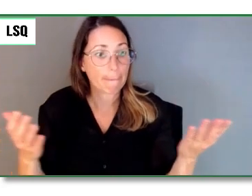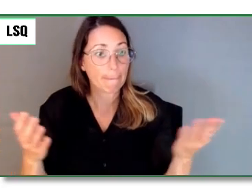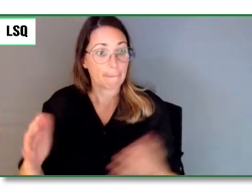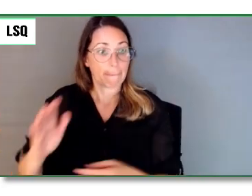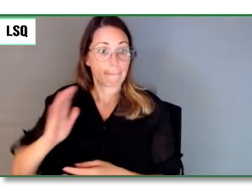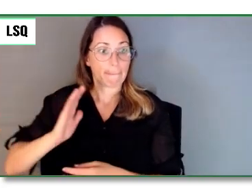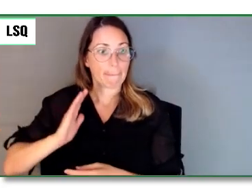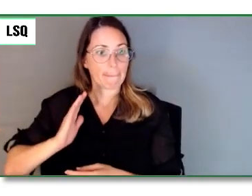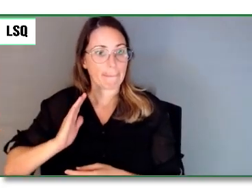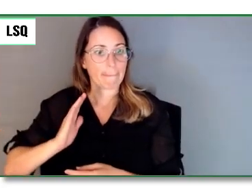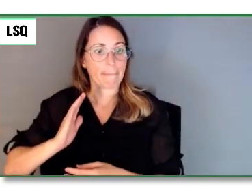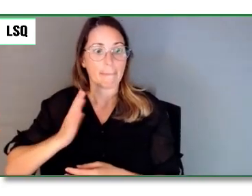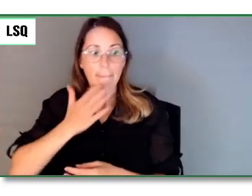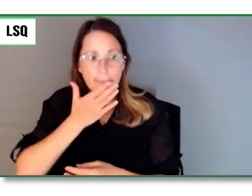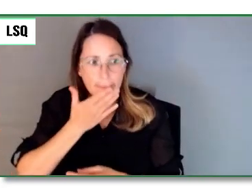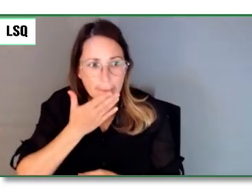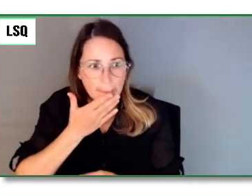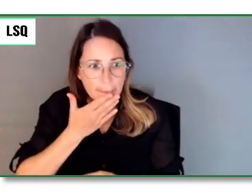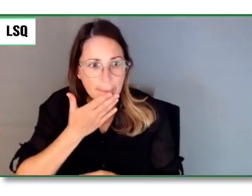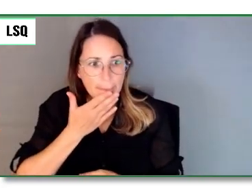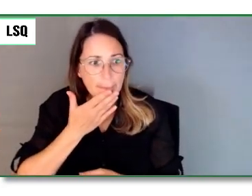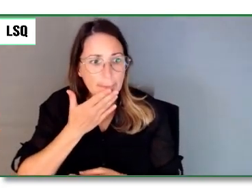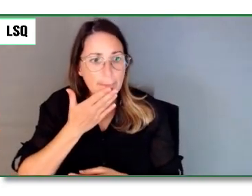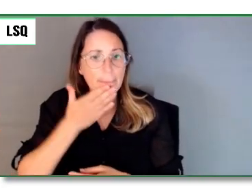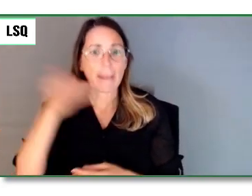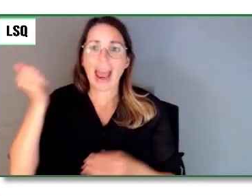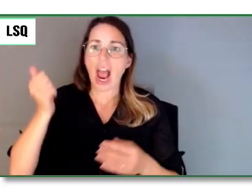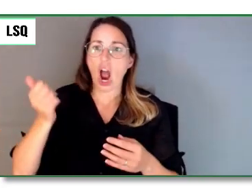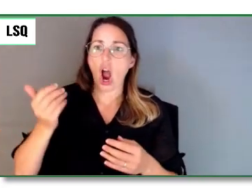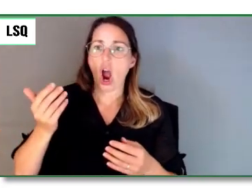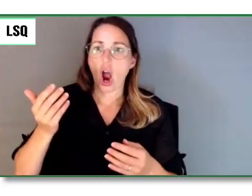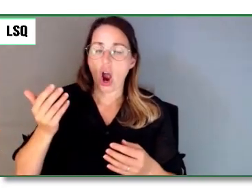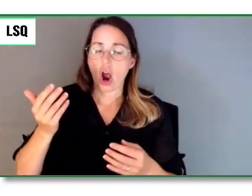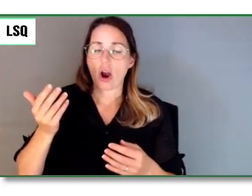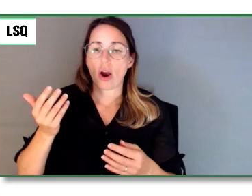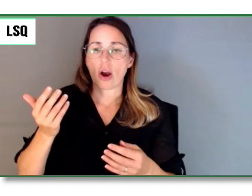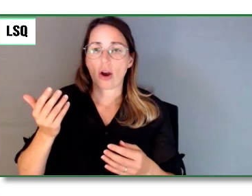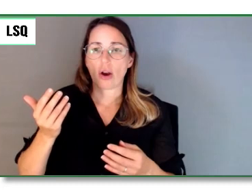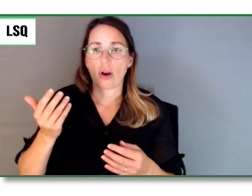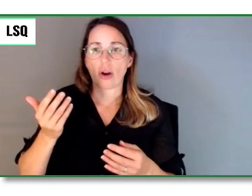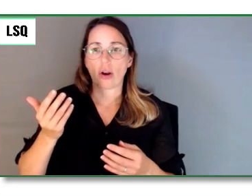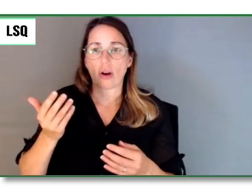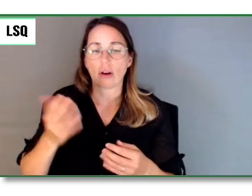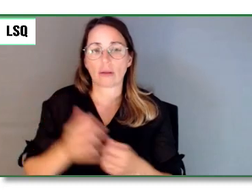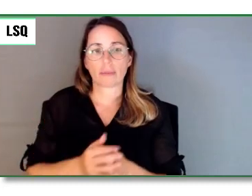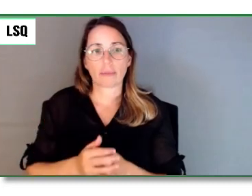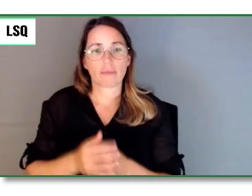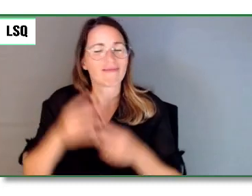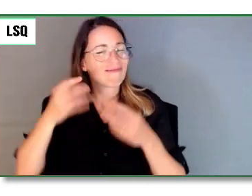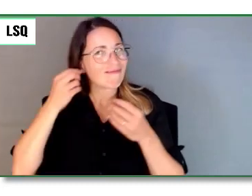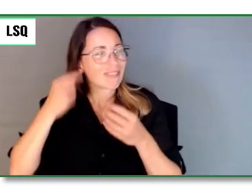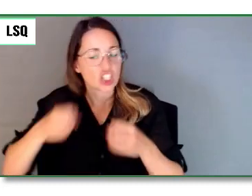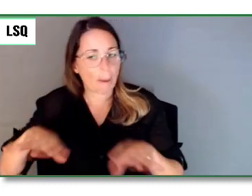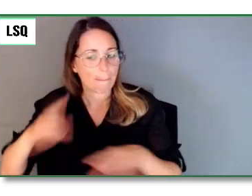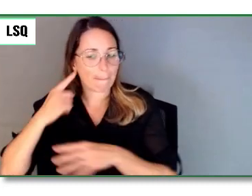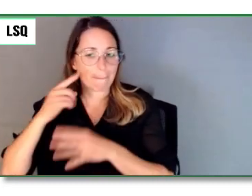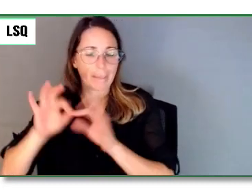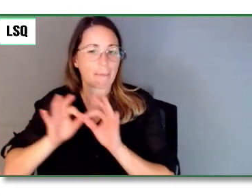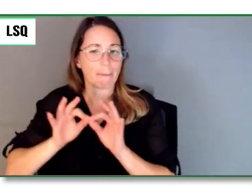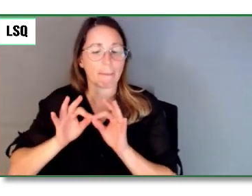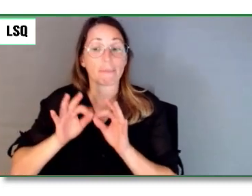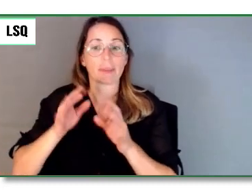Alors, il est strident, en fait, dans ce point de vue, la nature devrait être